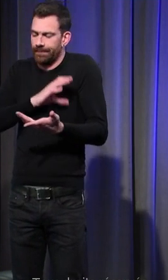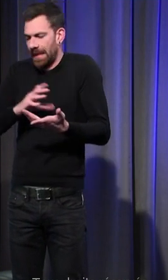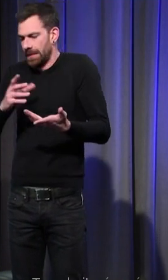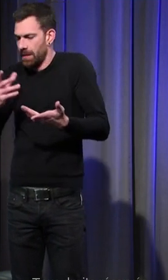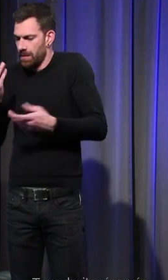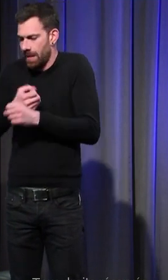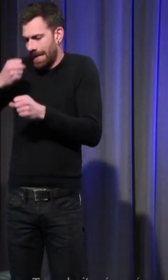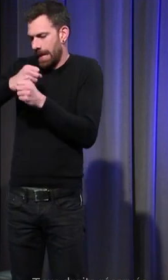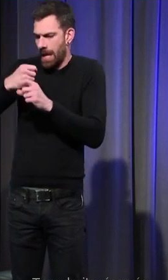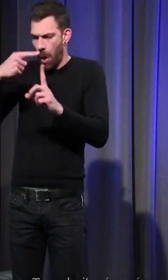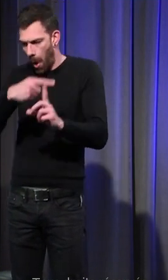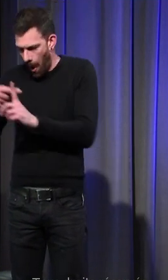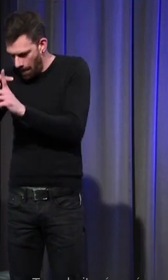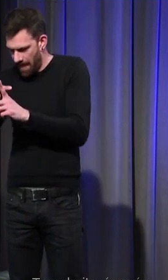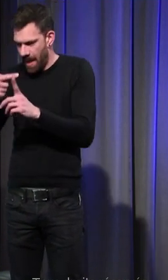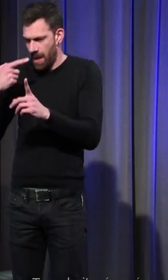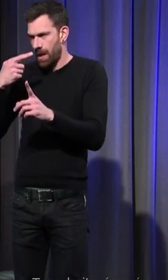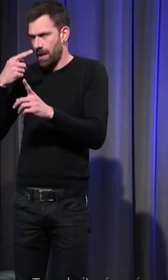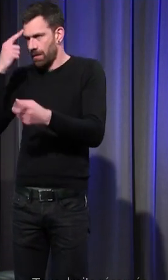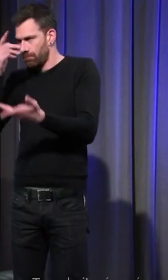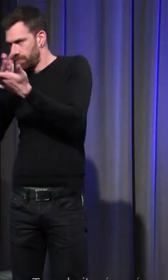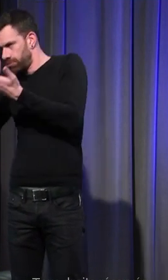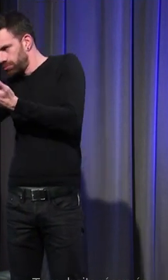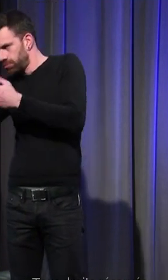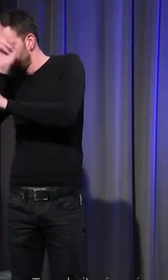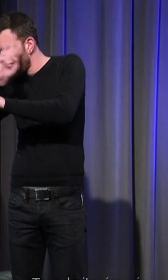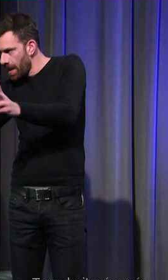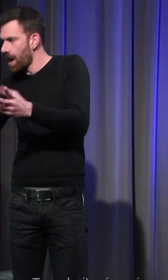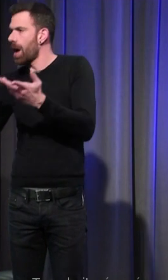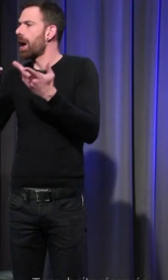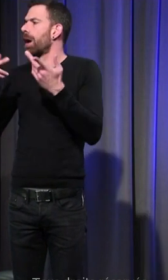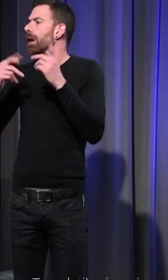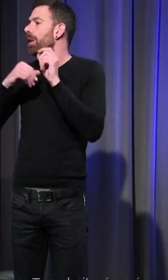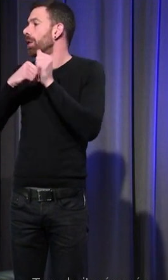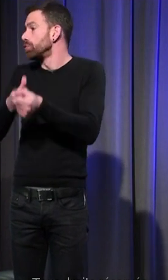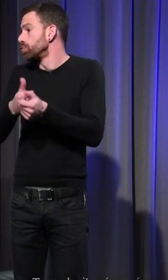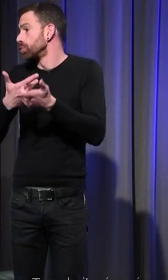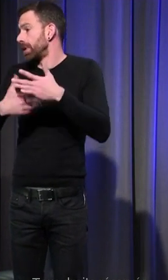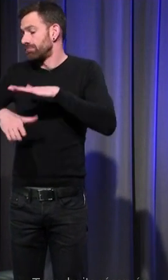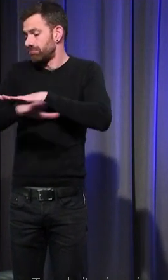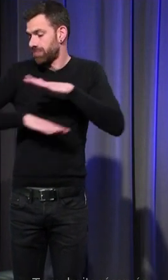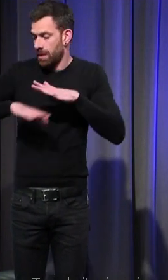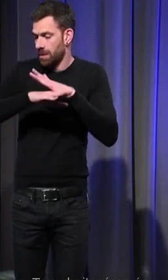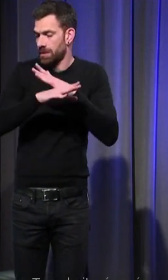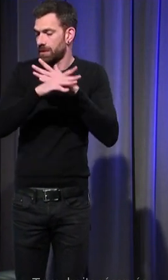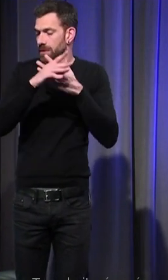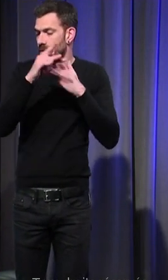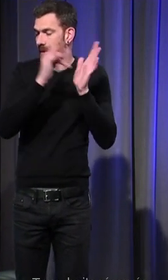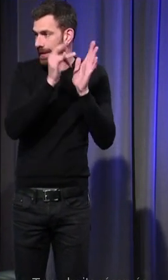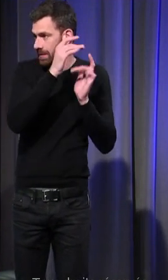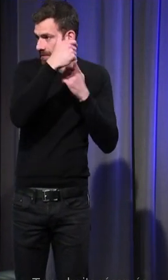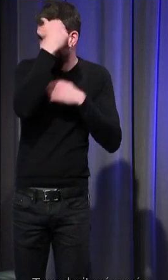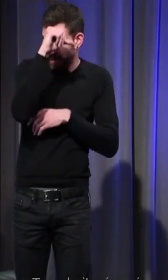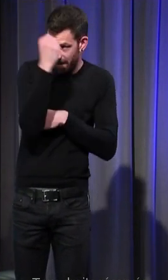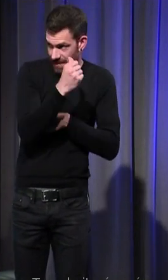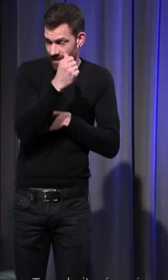repères de lignes de force s'appuyant notamment sur les fondements du christianisme parce que c là aussi on